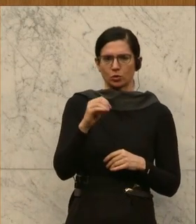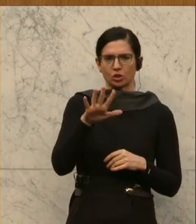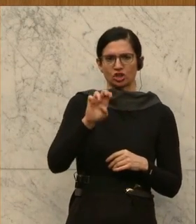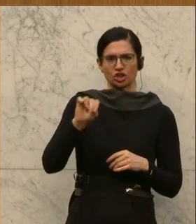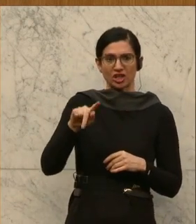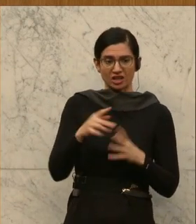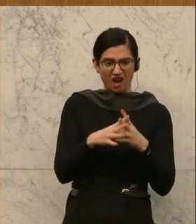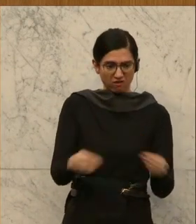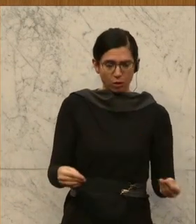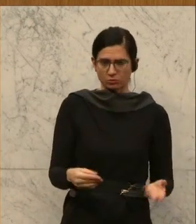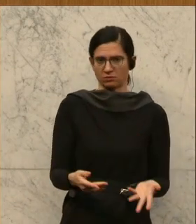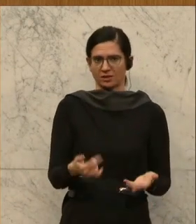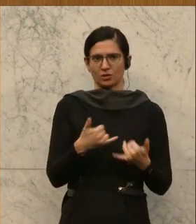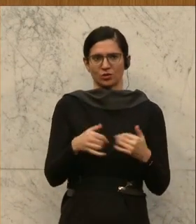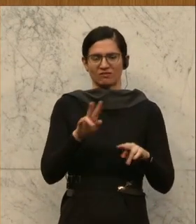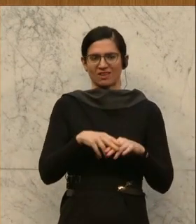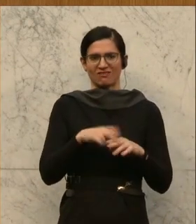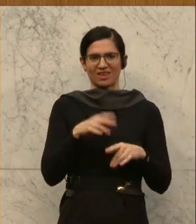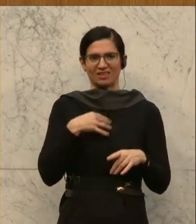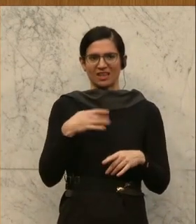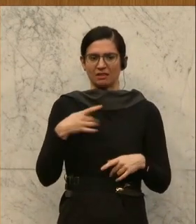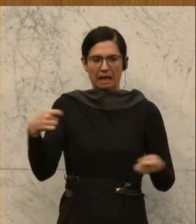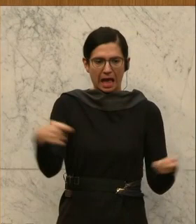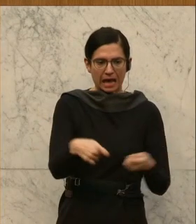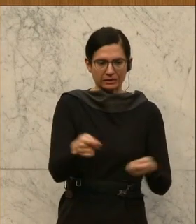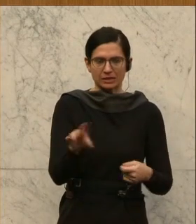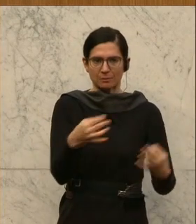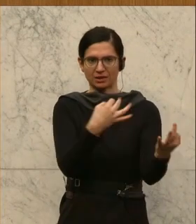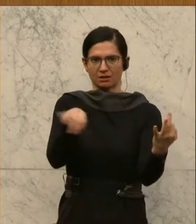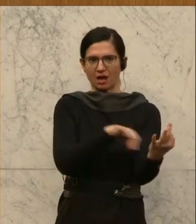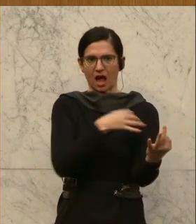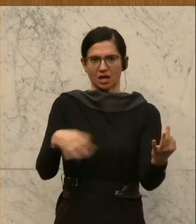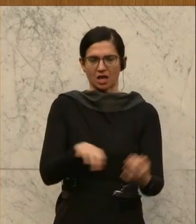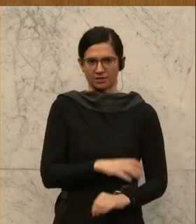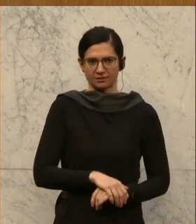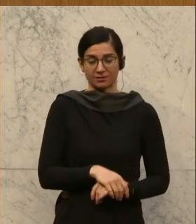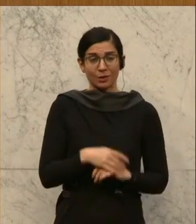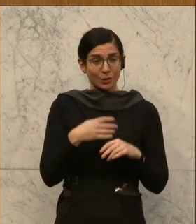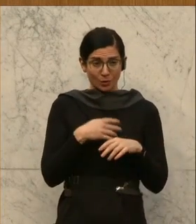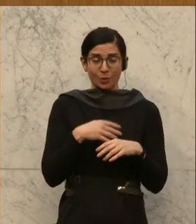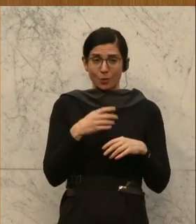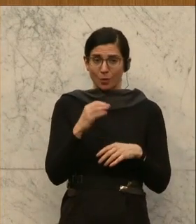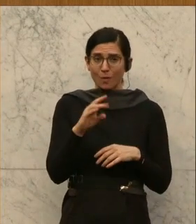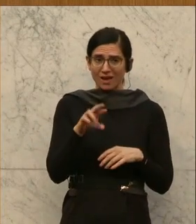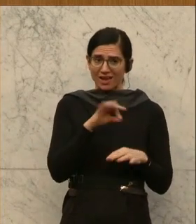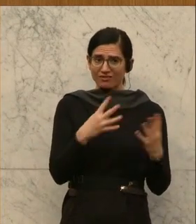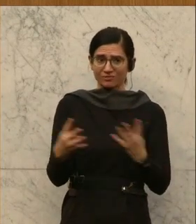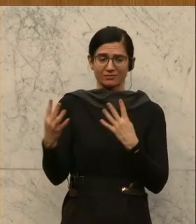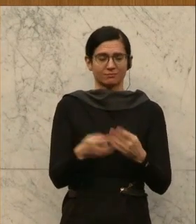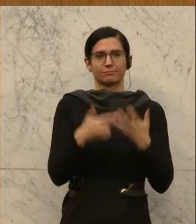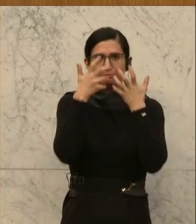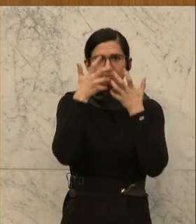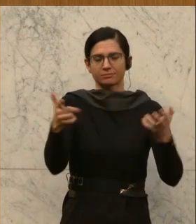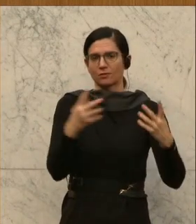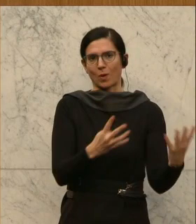wäre so, als würden wir unsere Geigen verheizen. Und ich sage, Sie alle haben recht. Das ORF-Radiosymphonieorchester ist ein fantastisches